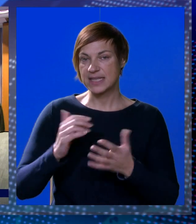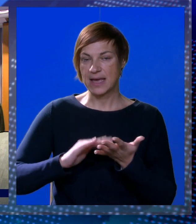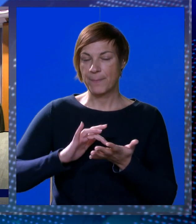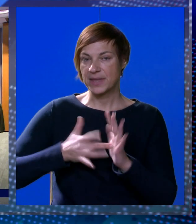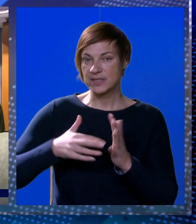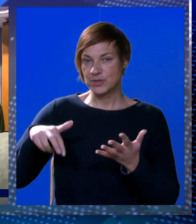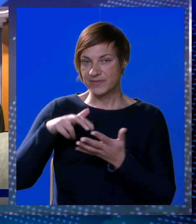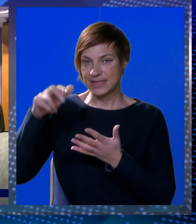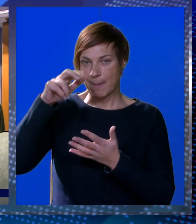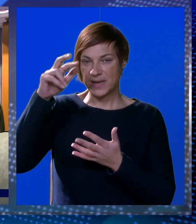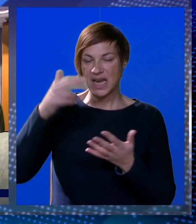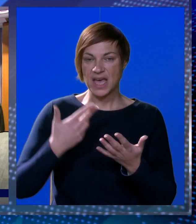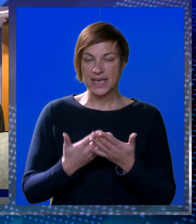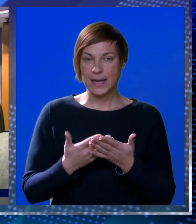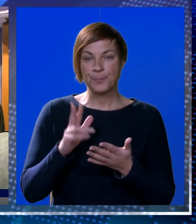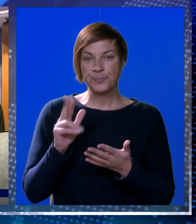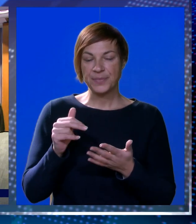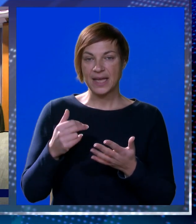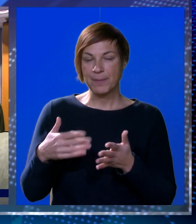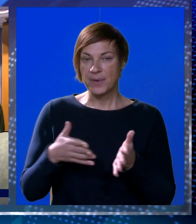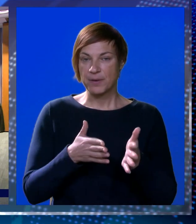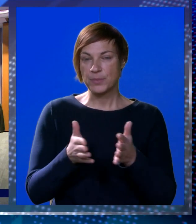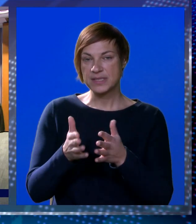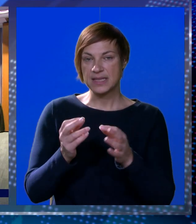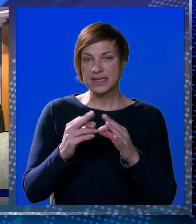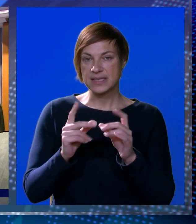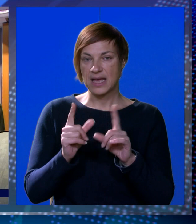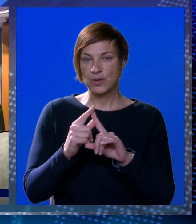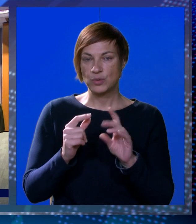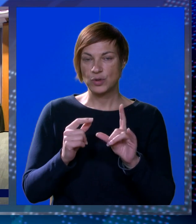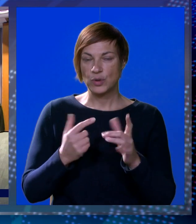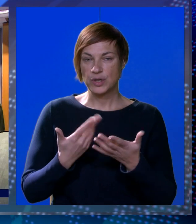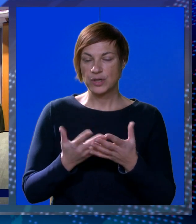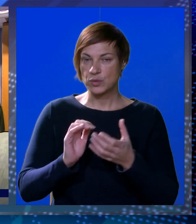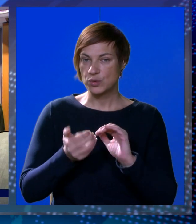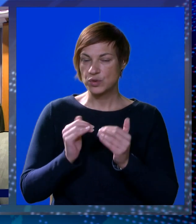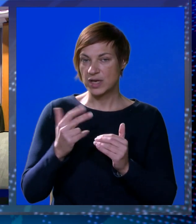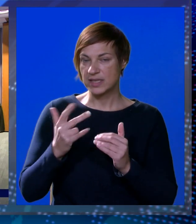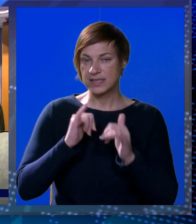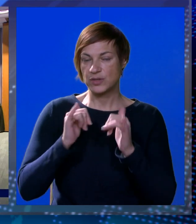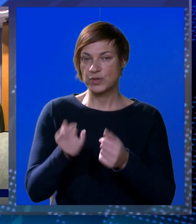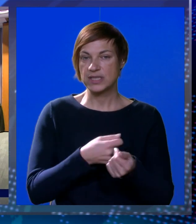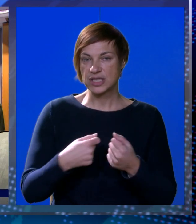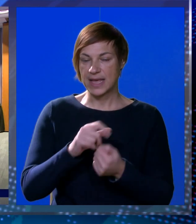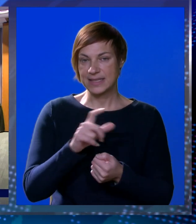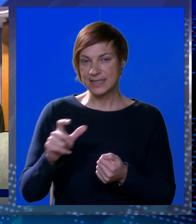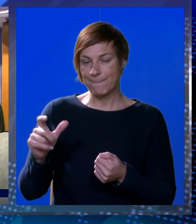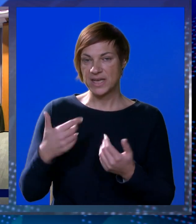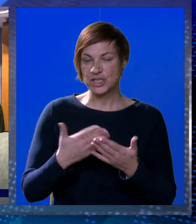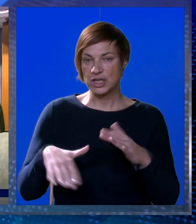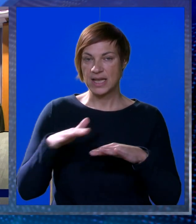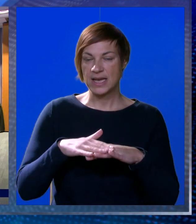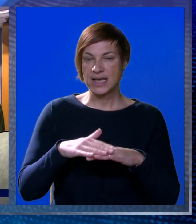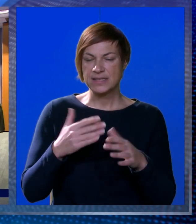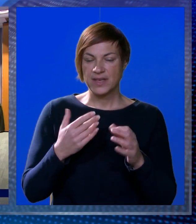metara gdje su svi za planinarenje za to. Imamo staze outdoor u suradnji sa ostale tri turiške zajednice Pelješca,